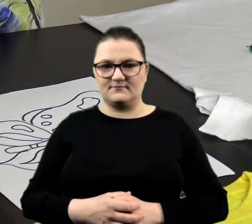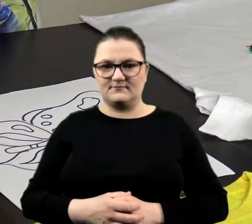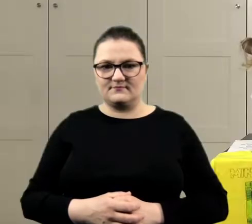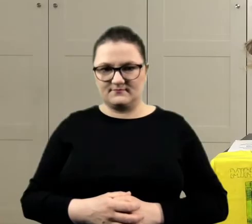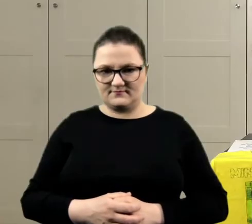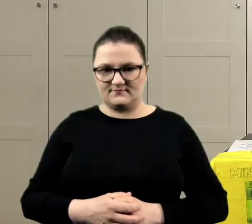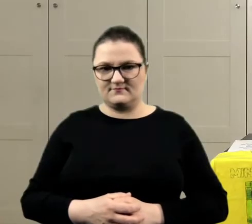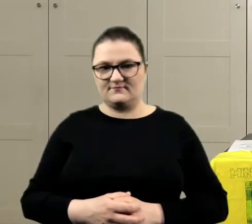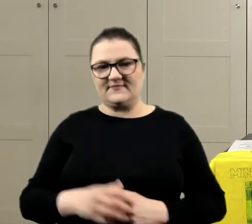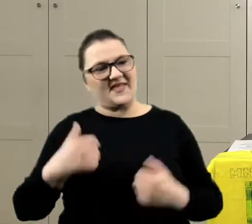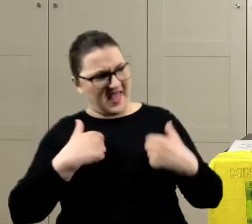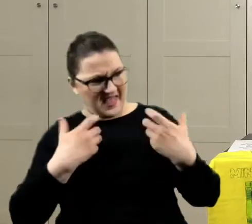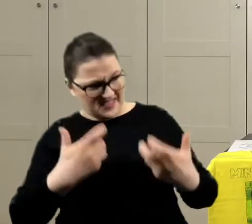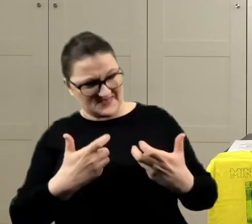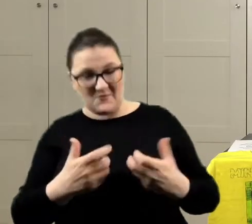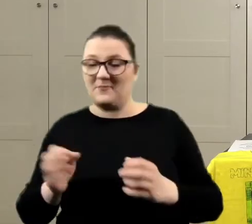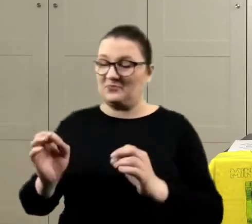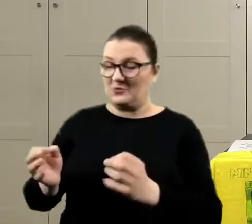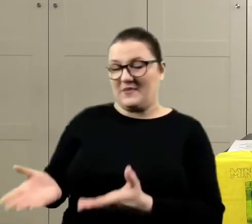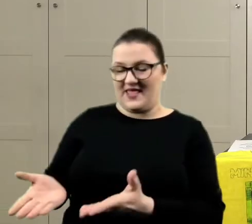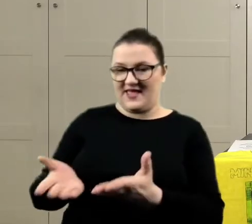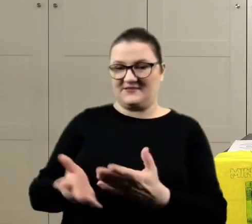Poczekaj, czekaj. Dobra, rób.